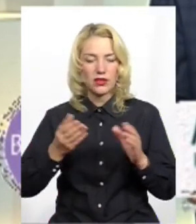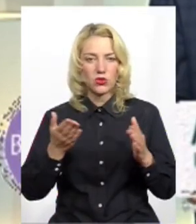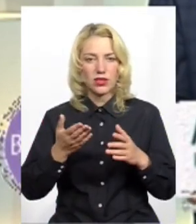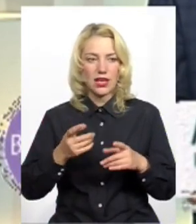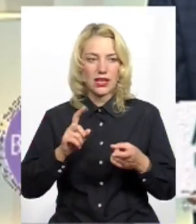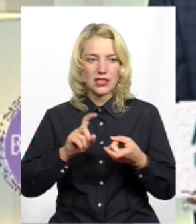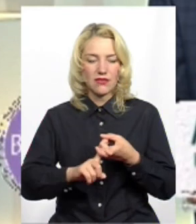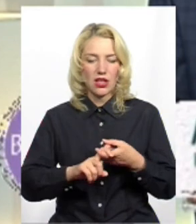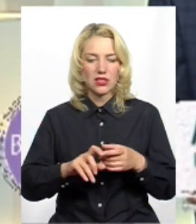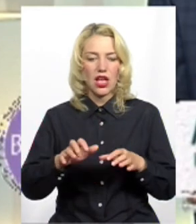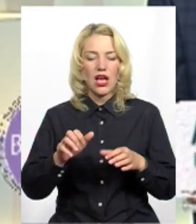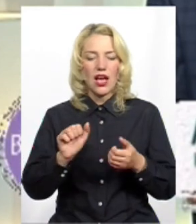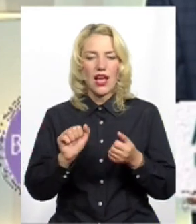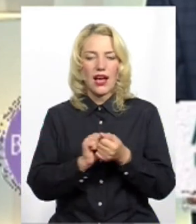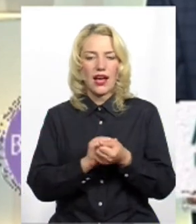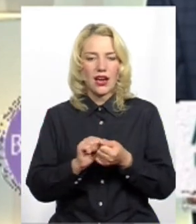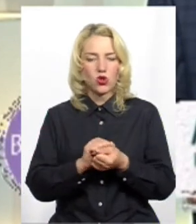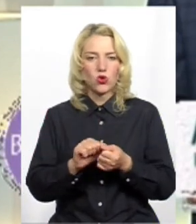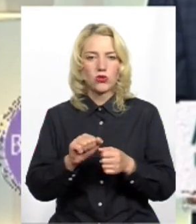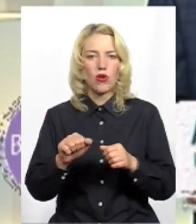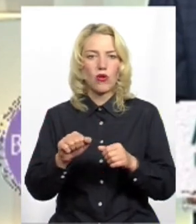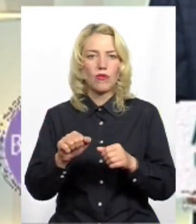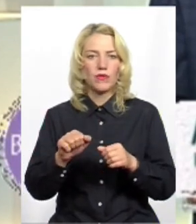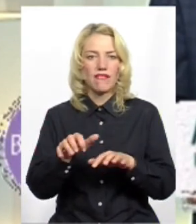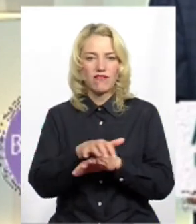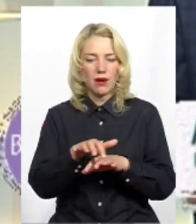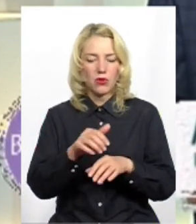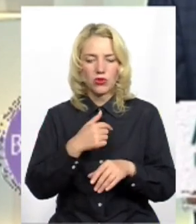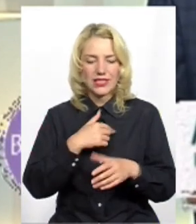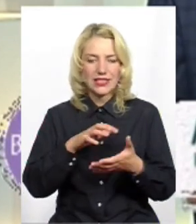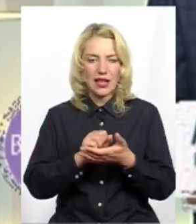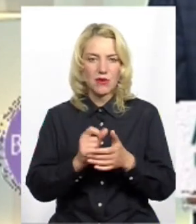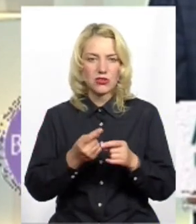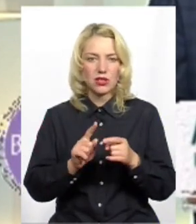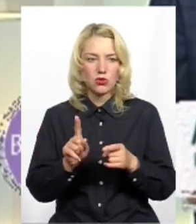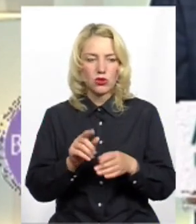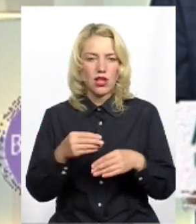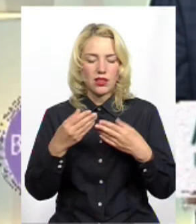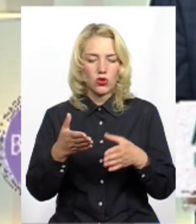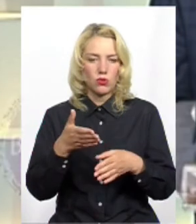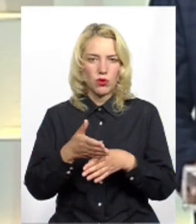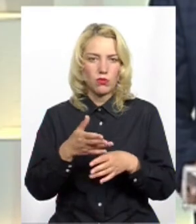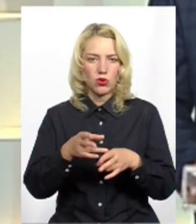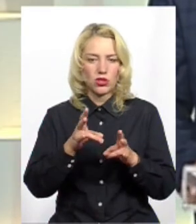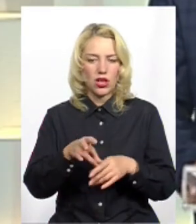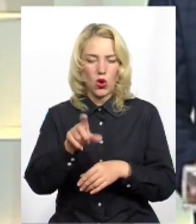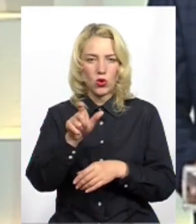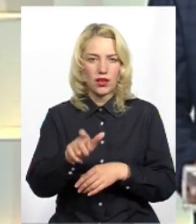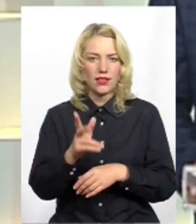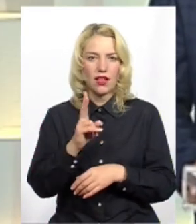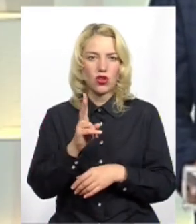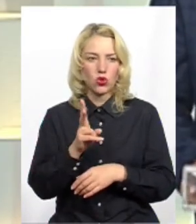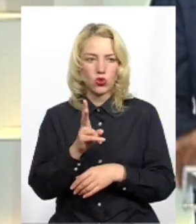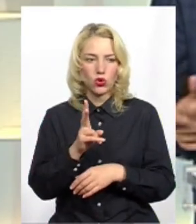картонно-паперовою фабрикою. Зараз плотно займаюся тим, що надаю допомогу постраждалій людині, яка